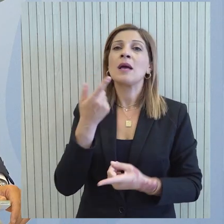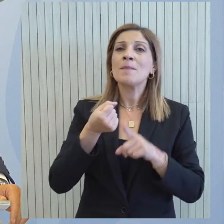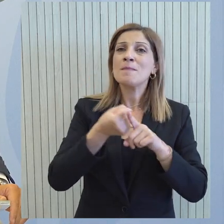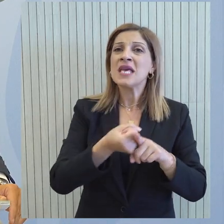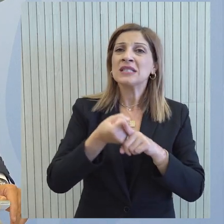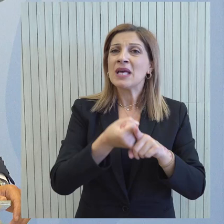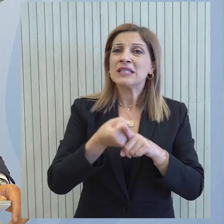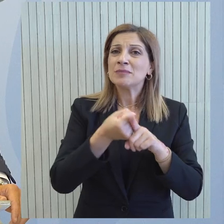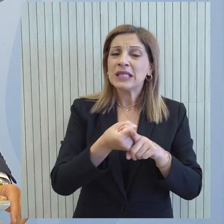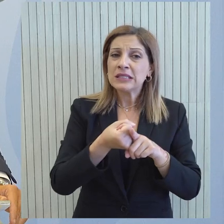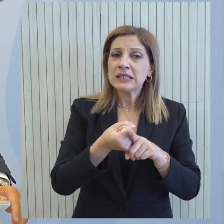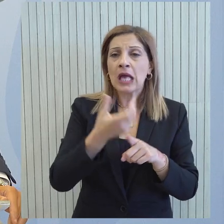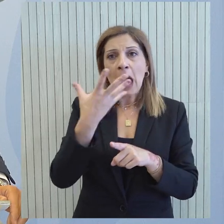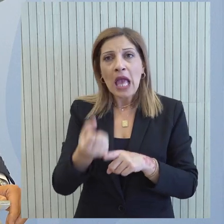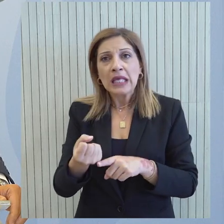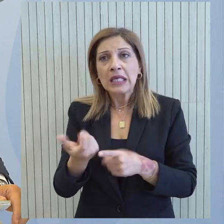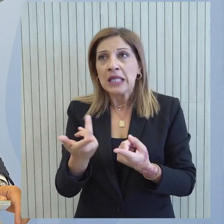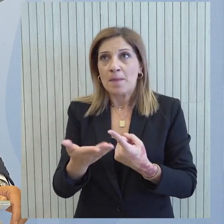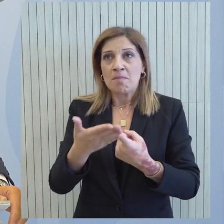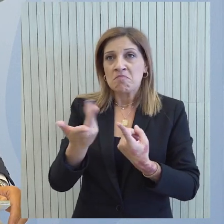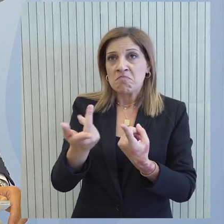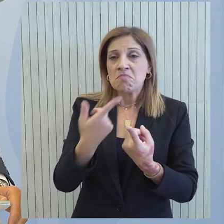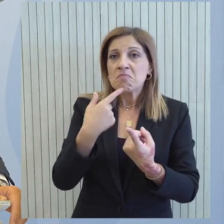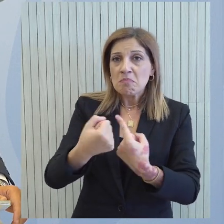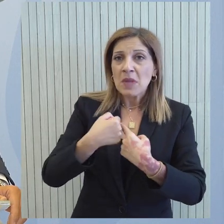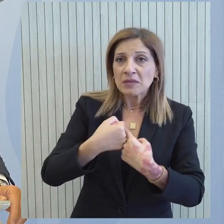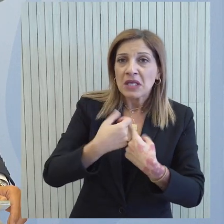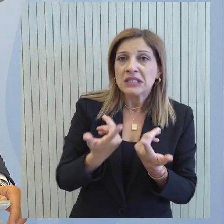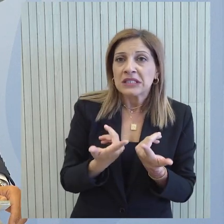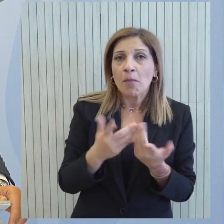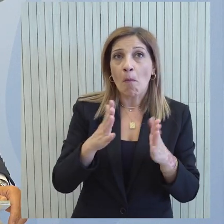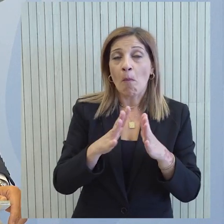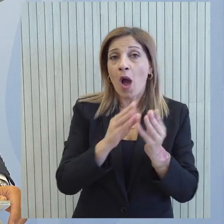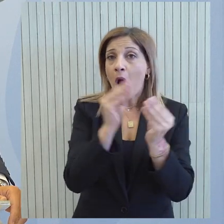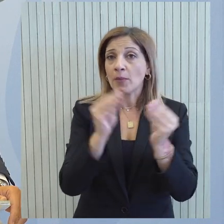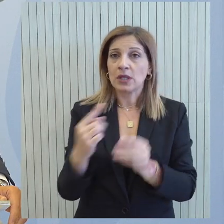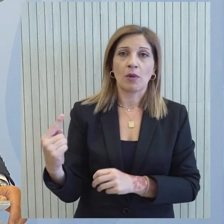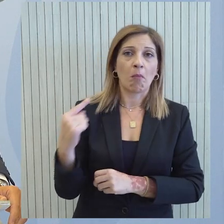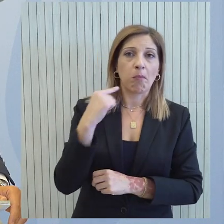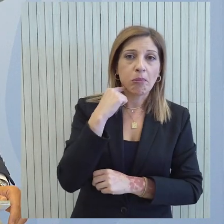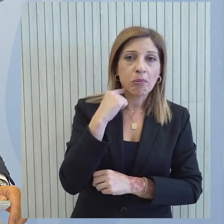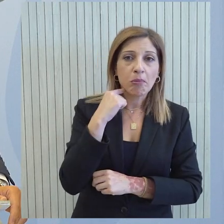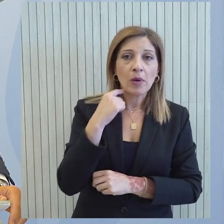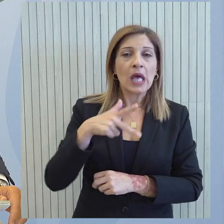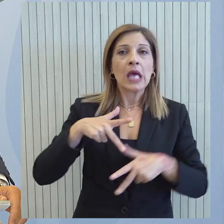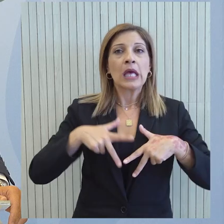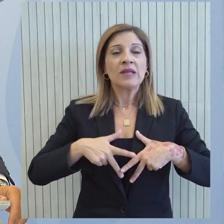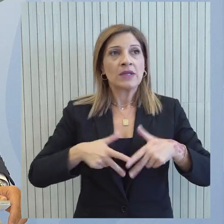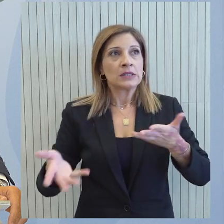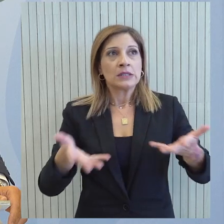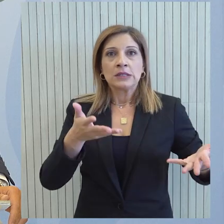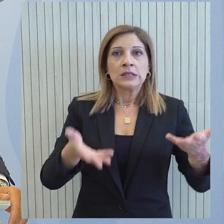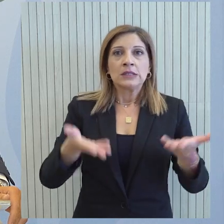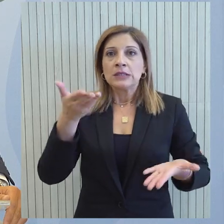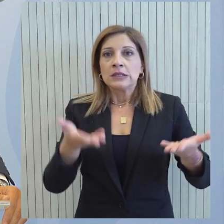πιέσεις και από την άλλη πλευρά θέλετε να υπάρχουν και πιέσεις εντός ώστε το έργο αυτό να αναμαγήσει η δημιουργία συμπρισκέραση δεν